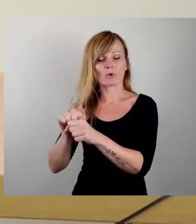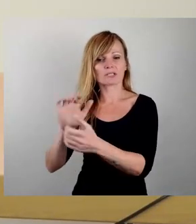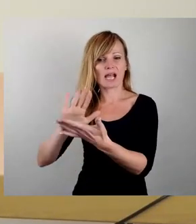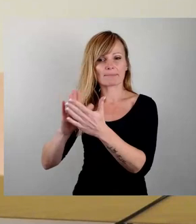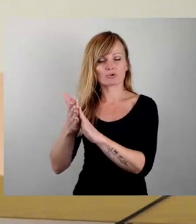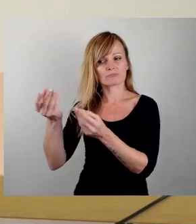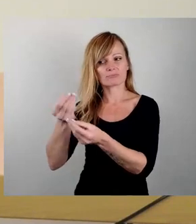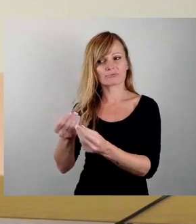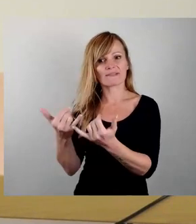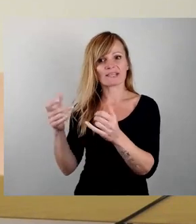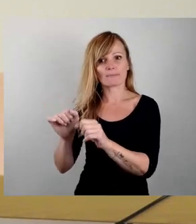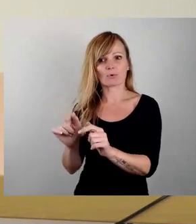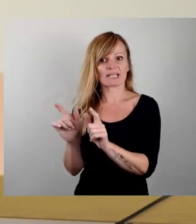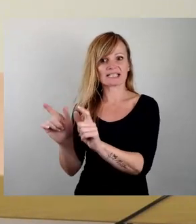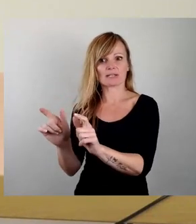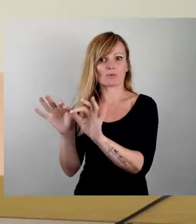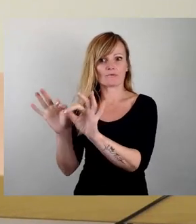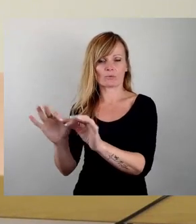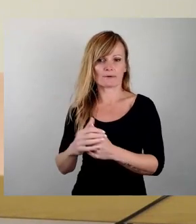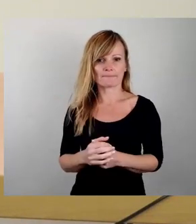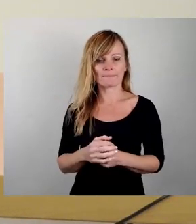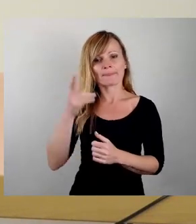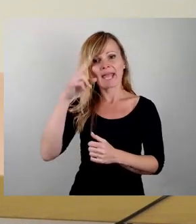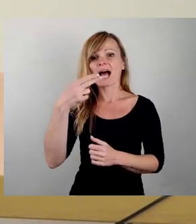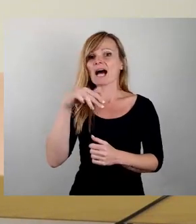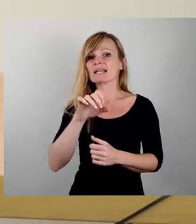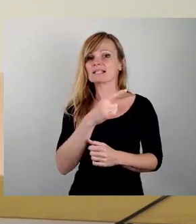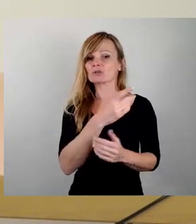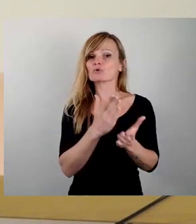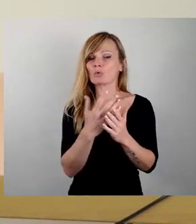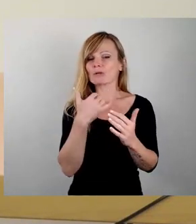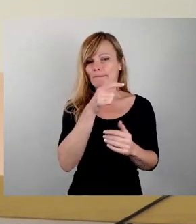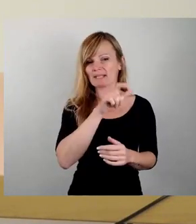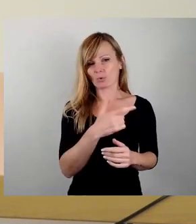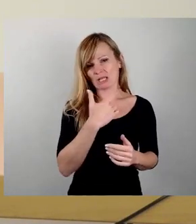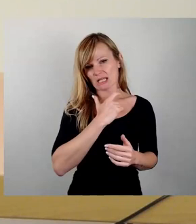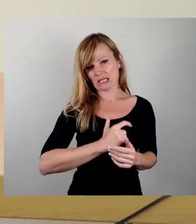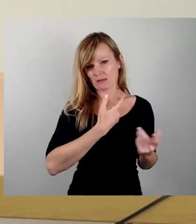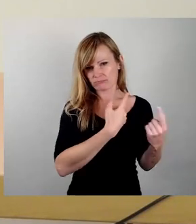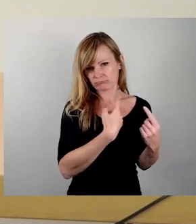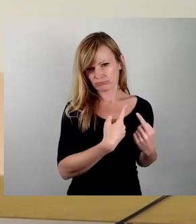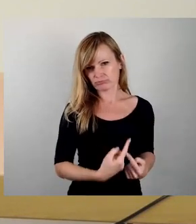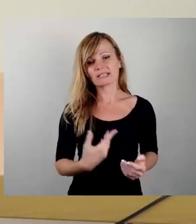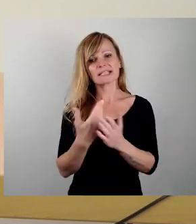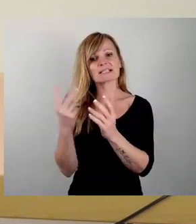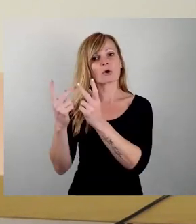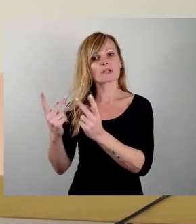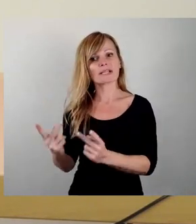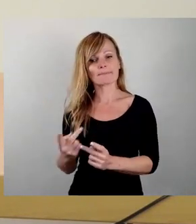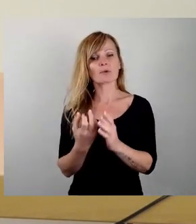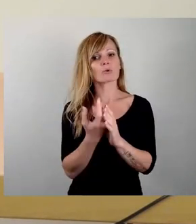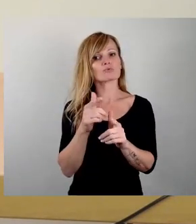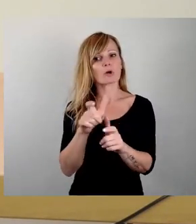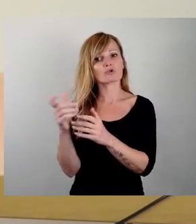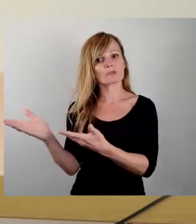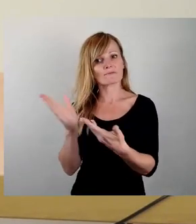gesichert werden. Herr Hase, ich hatte Ihnen dazu persönlich ja auch schon berichtet, wir stellen gerne diese Konzepte im Kulturausschuss vor und wir bitten